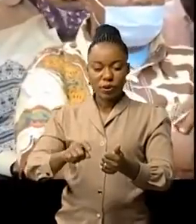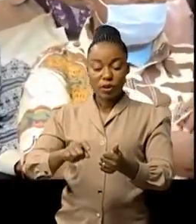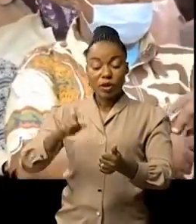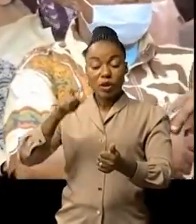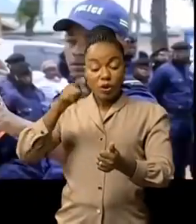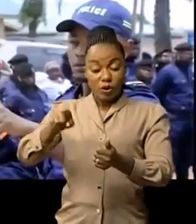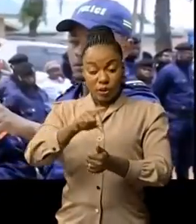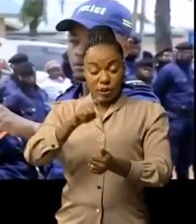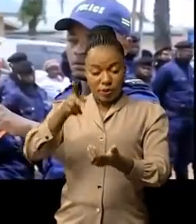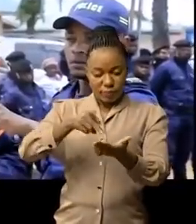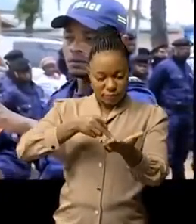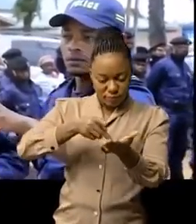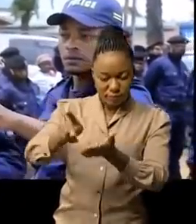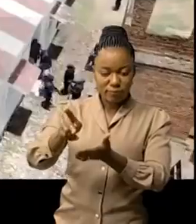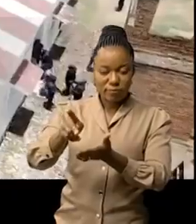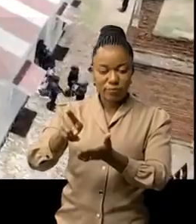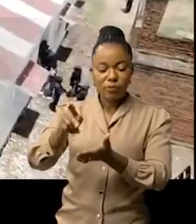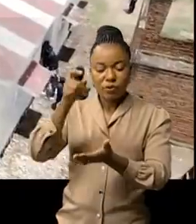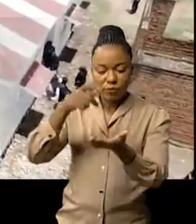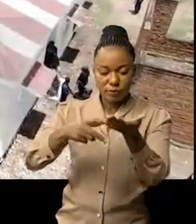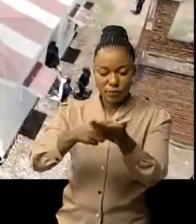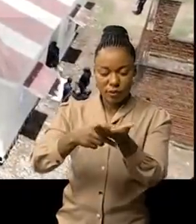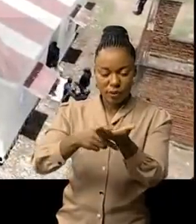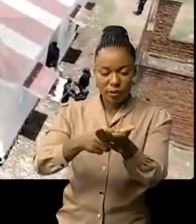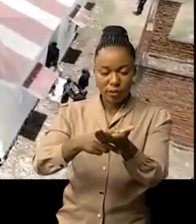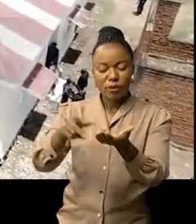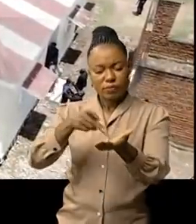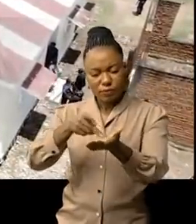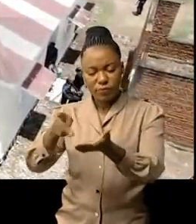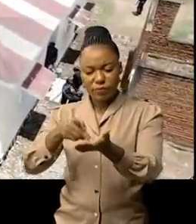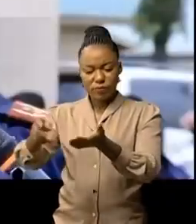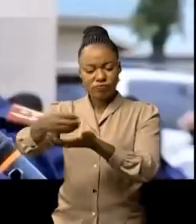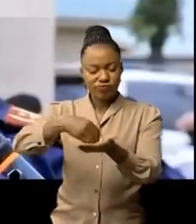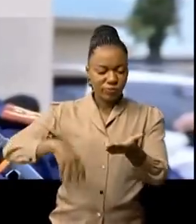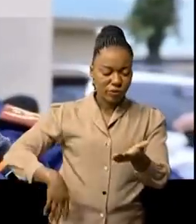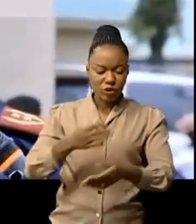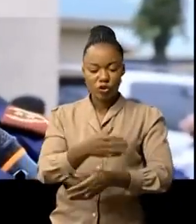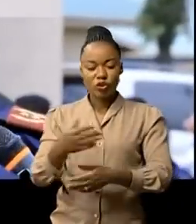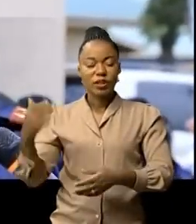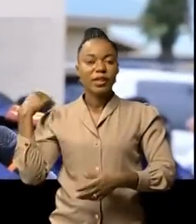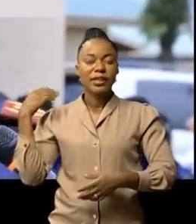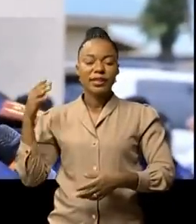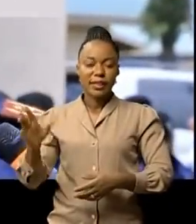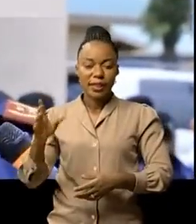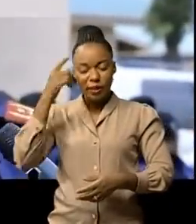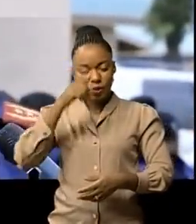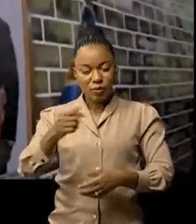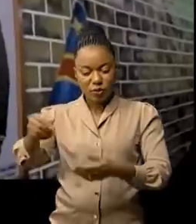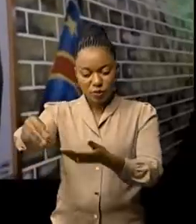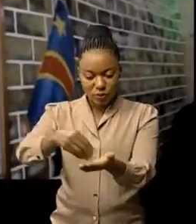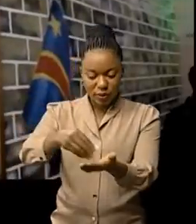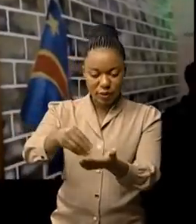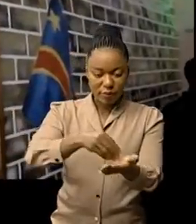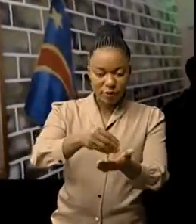aussi d'une civilisation fiscale. Au lieu de couler de l'argent, détourner les biens de l'État, mettez ces biens, des pauvres contribuables d'ailleurs,